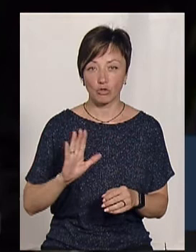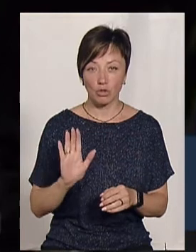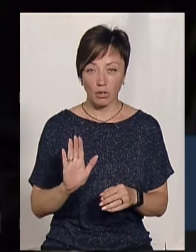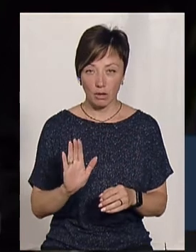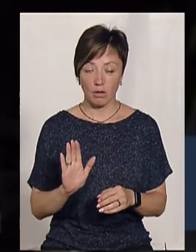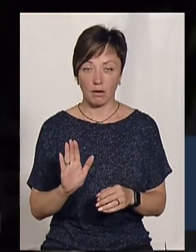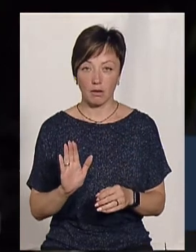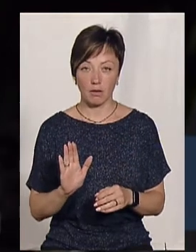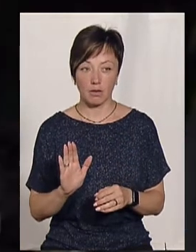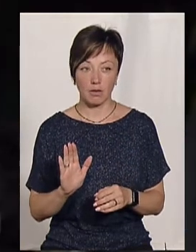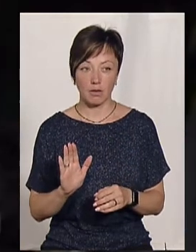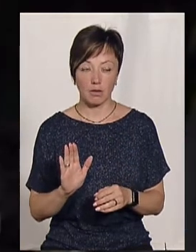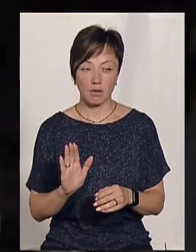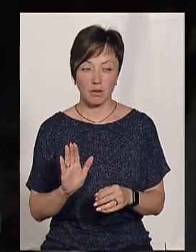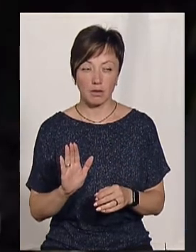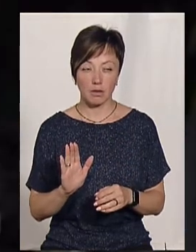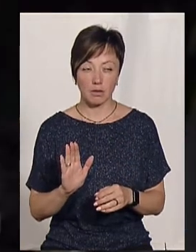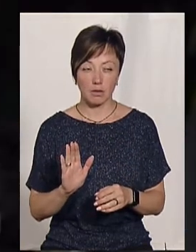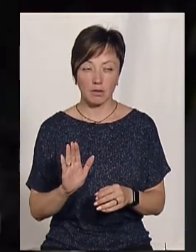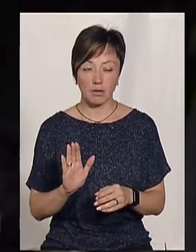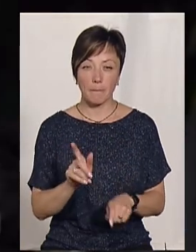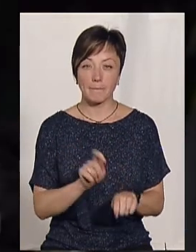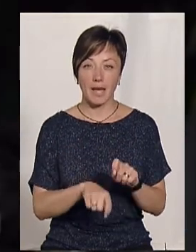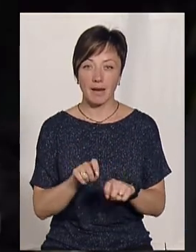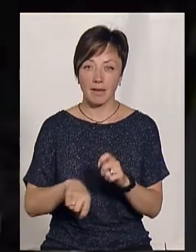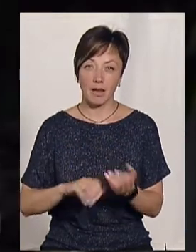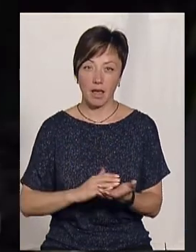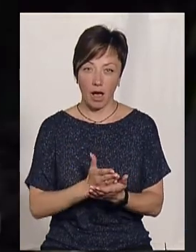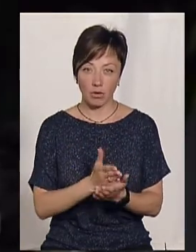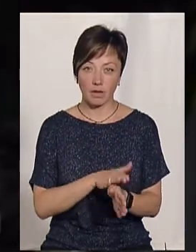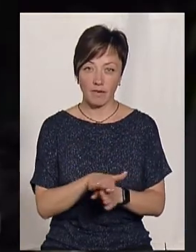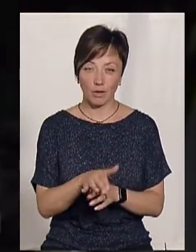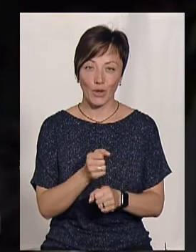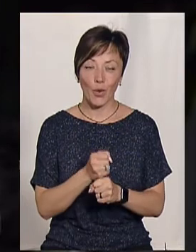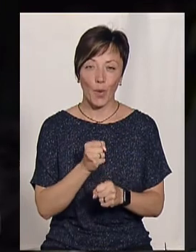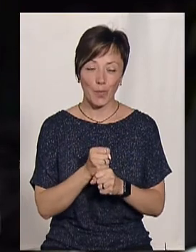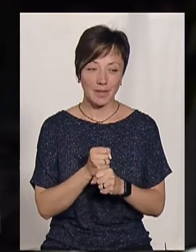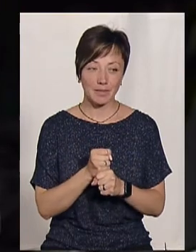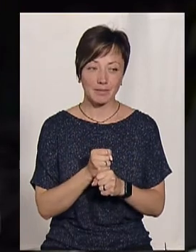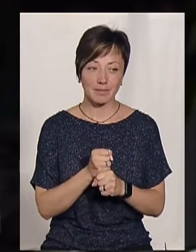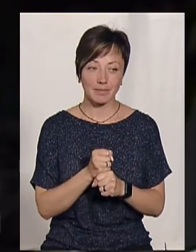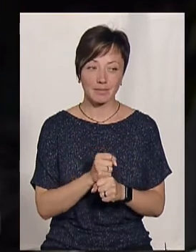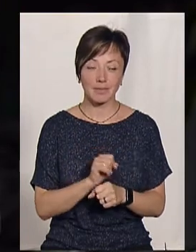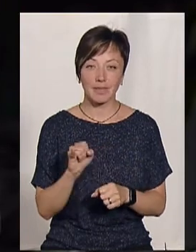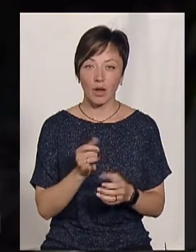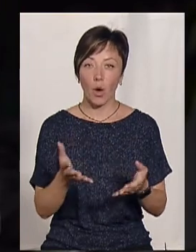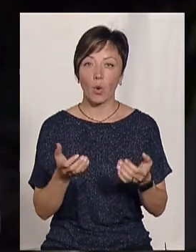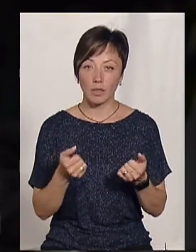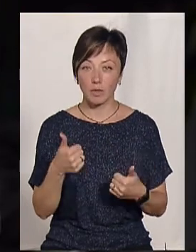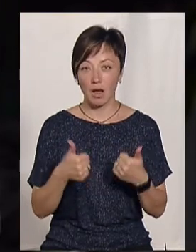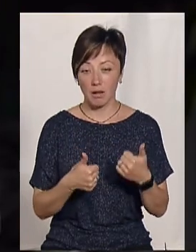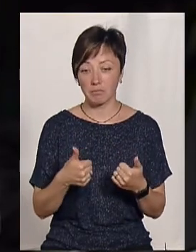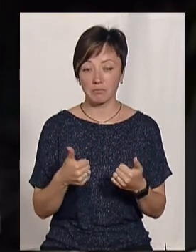верифікації, ну, тобто перевірки якості виконаних робіт, і, отримавши грант,